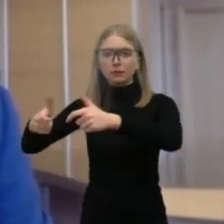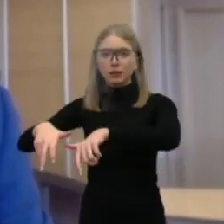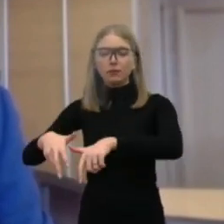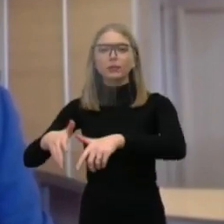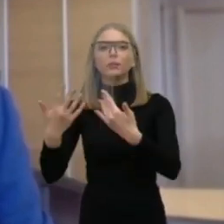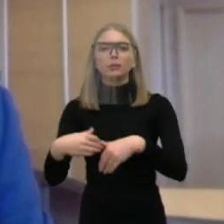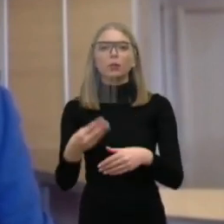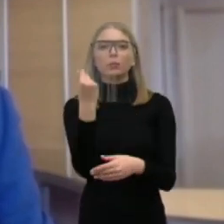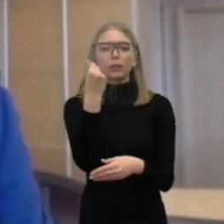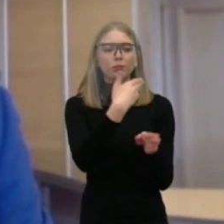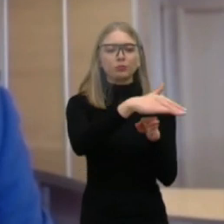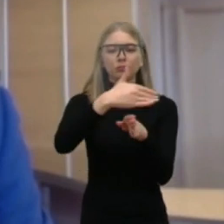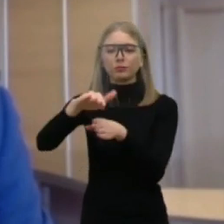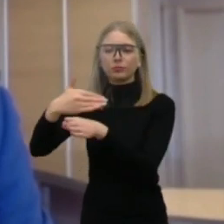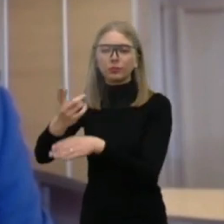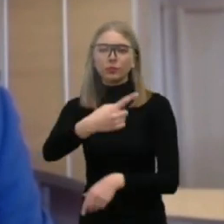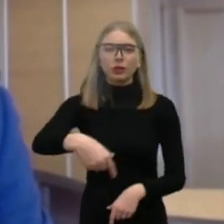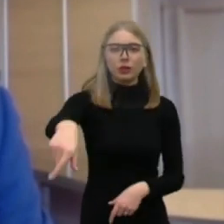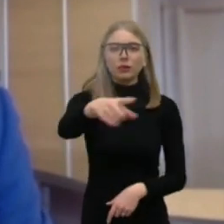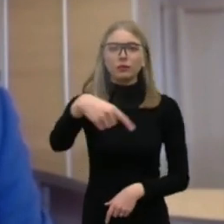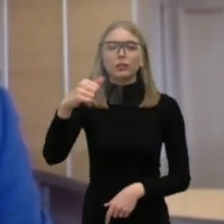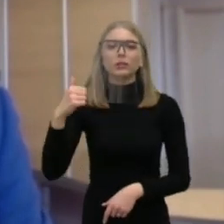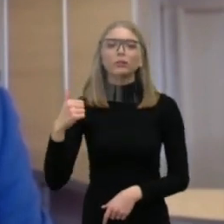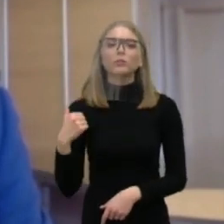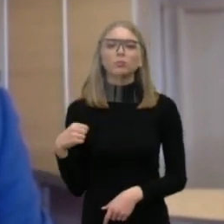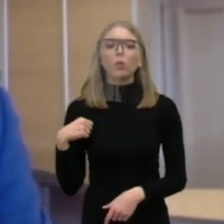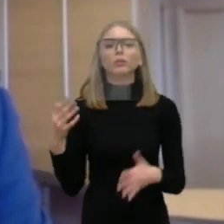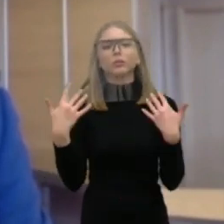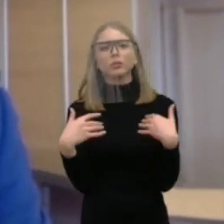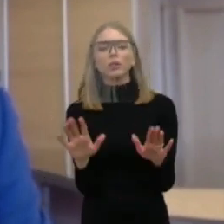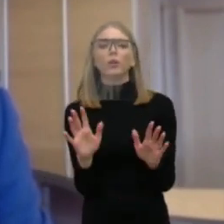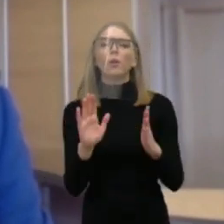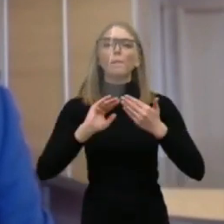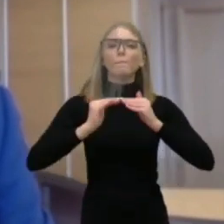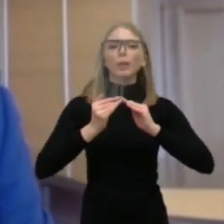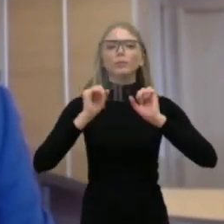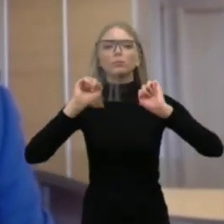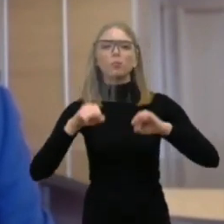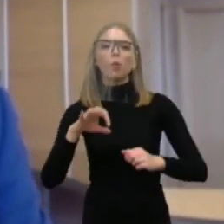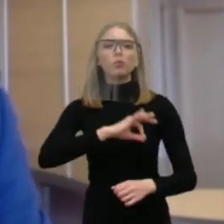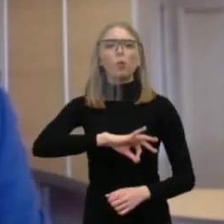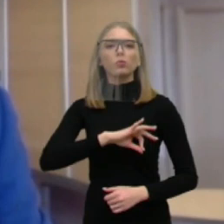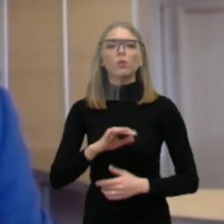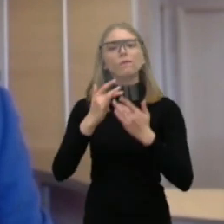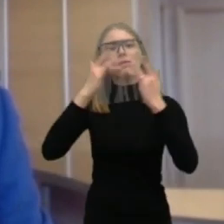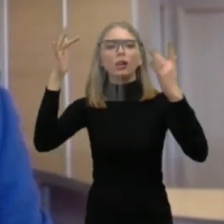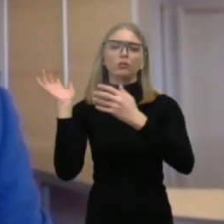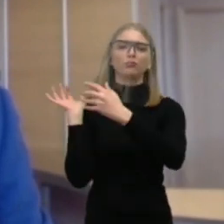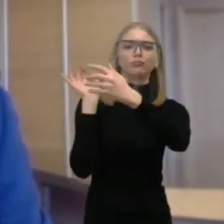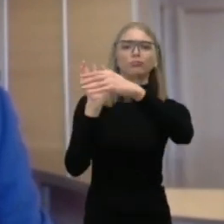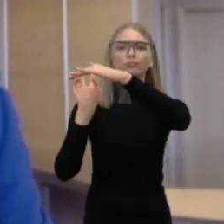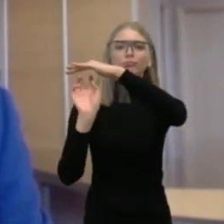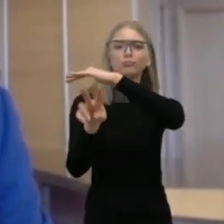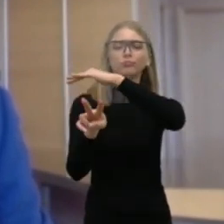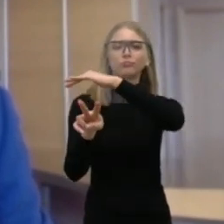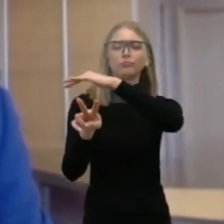alternatyvą, kad žmonės galėtų iš tikrųjų tiek iš priemeščių, tiek mieste naudotis viešoji transportu ir kad jis būtų